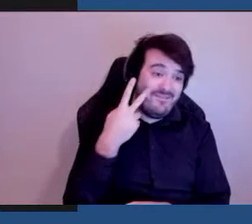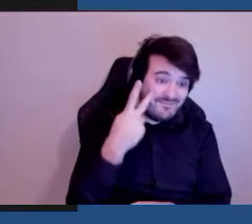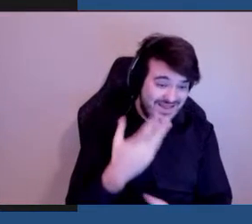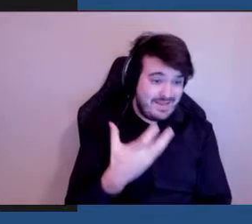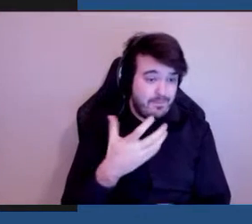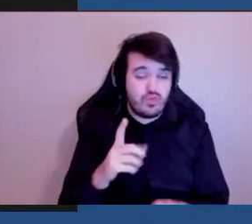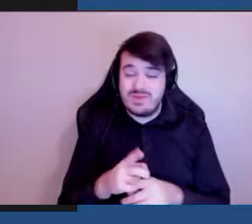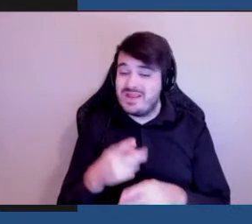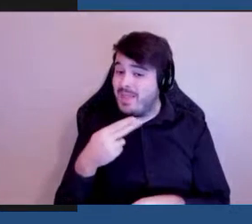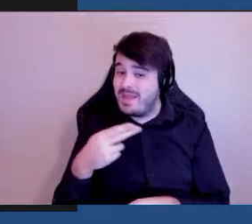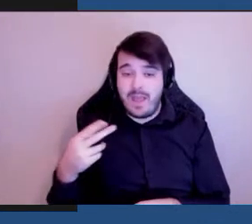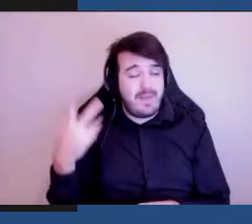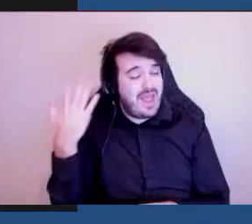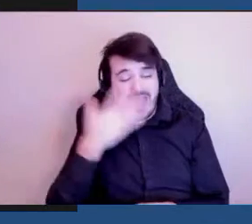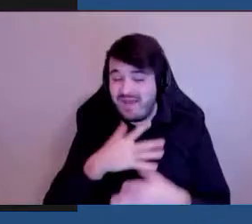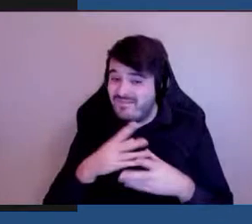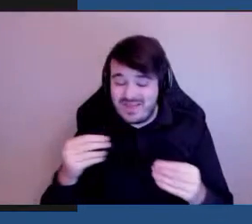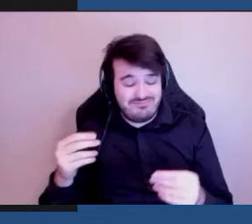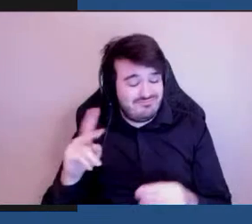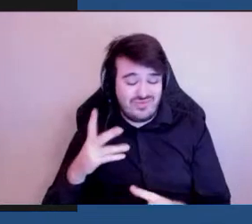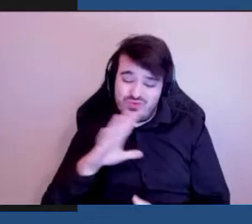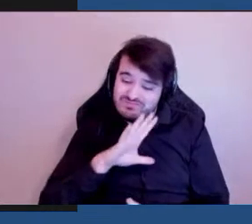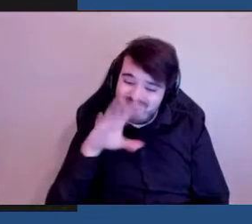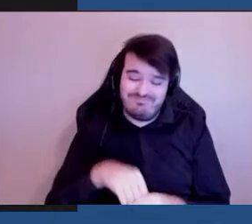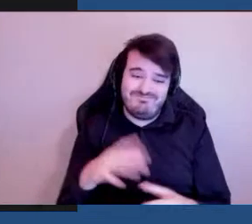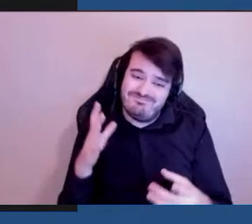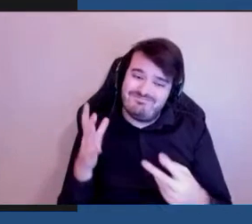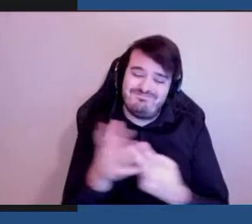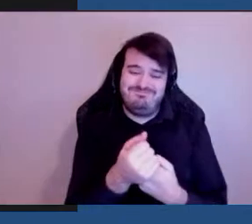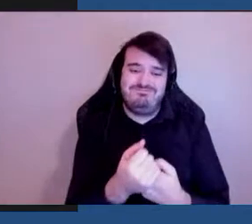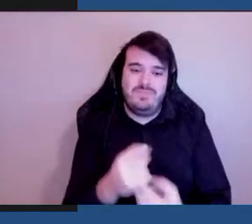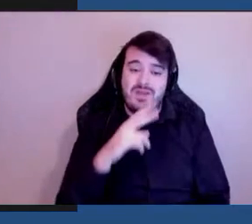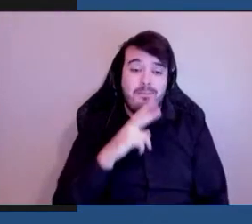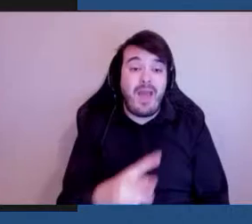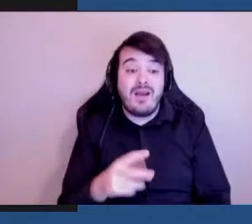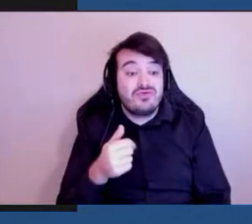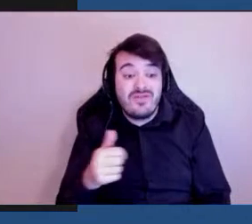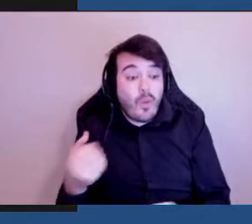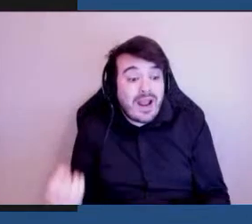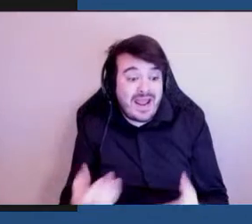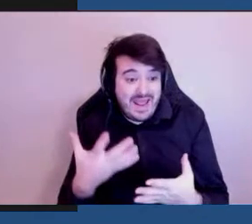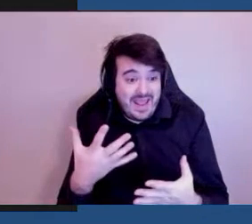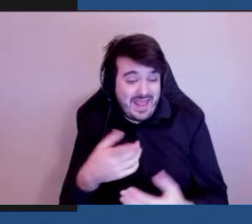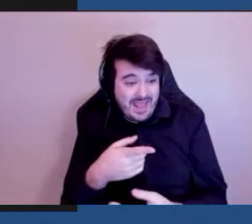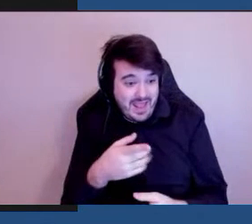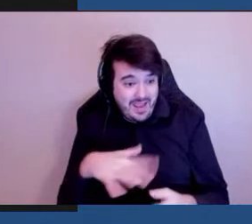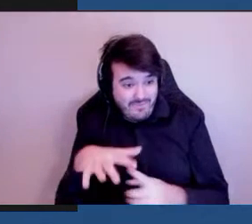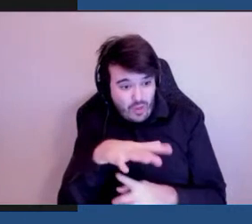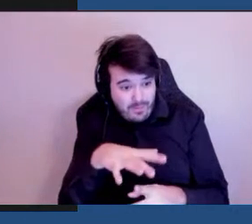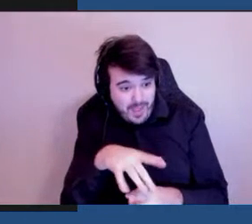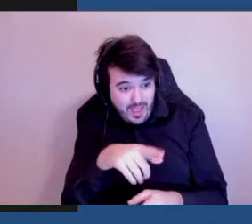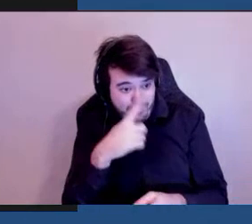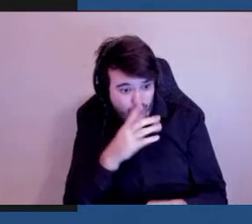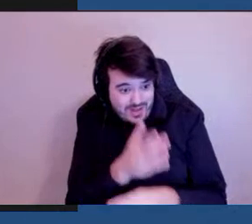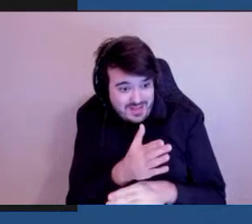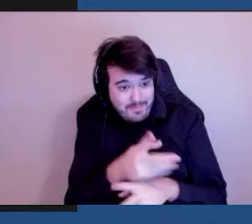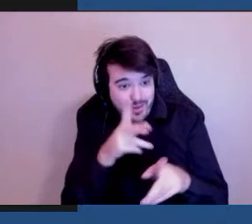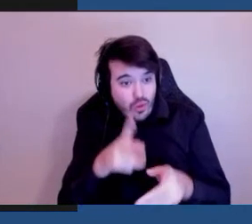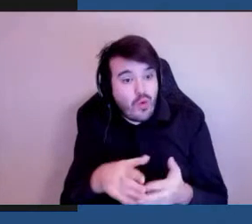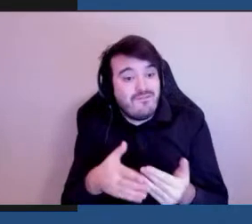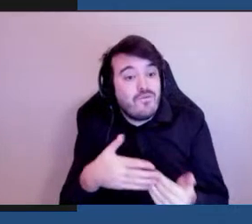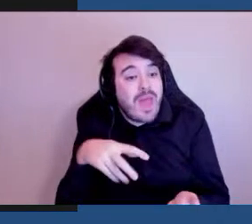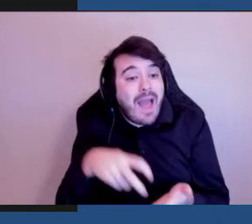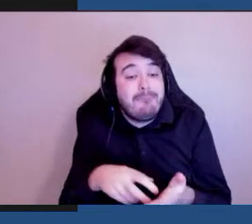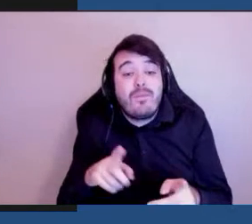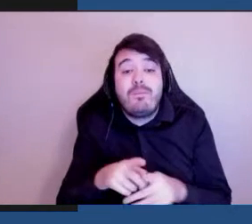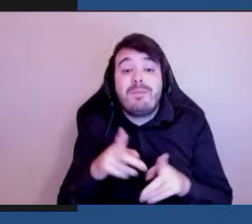doit se rendre compte que chaque fois qu crée un environnement qui est accessible pour des utilisateurs vulnérables tels que les